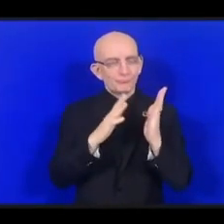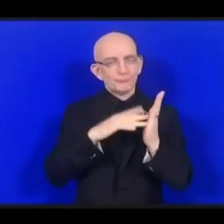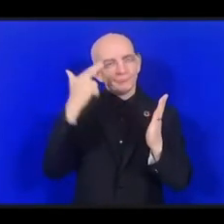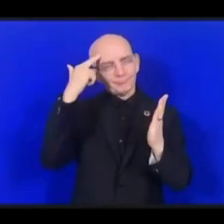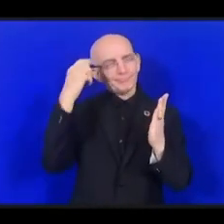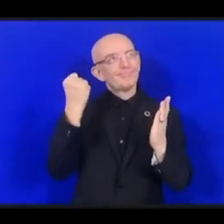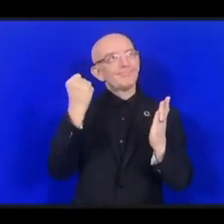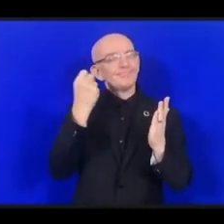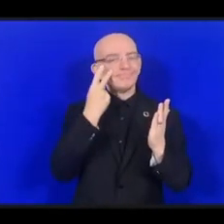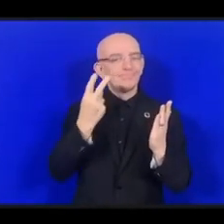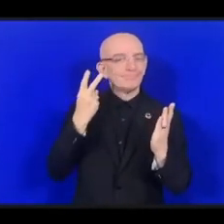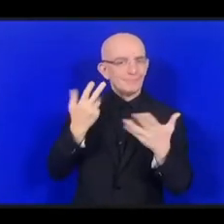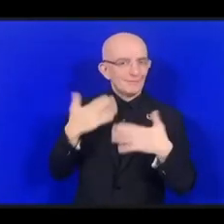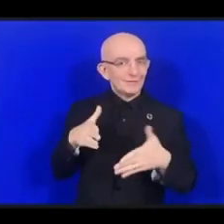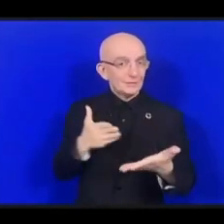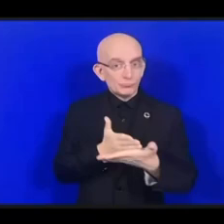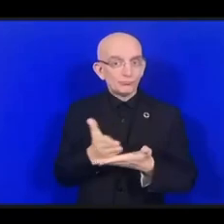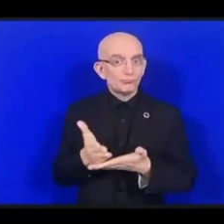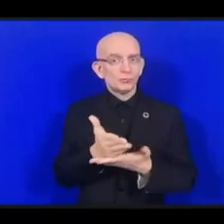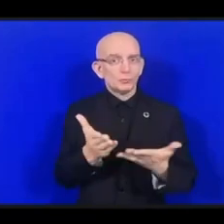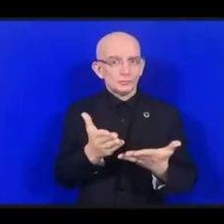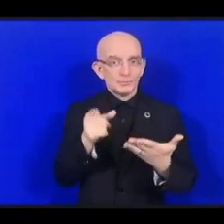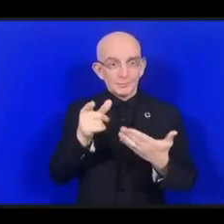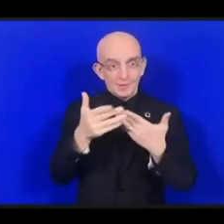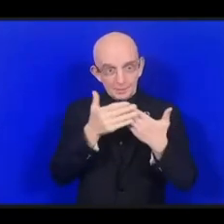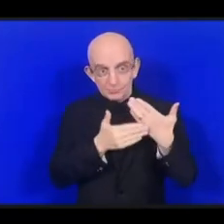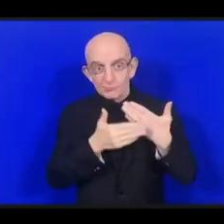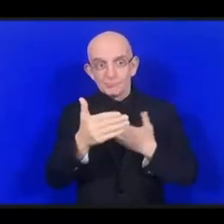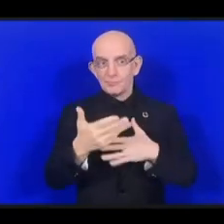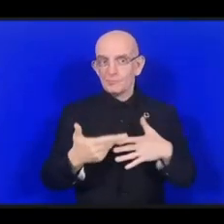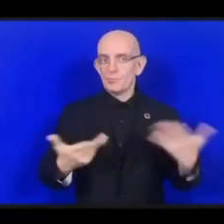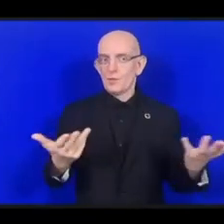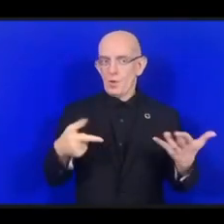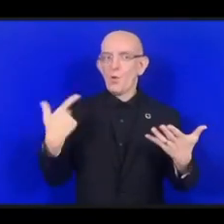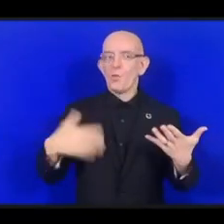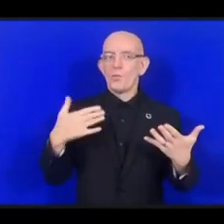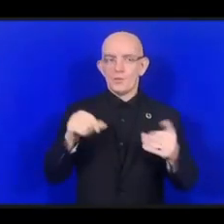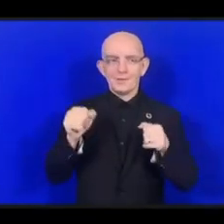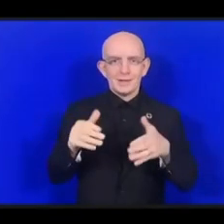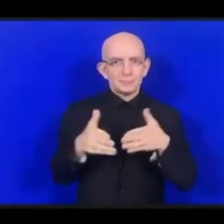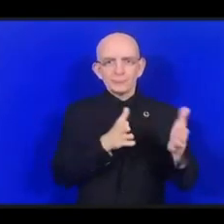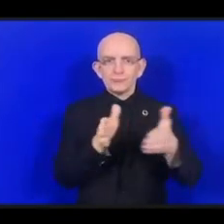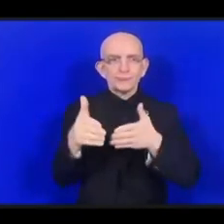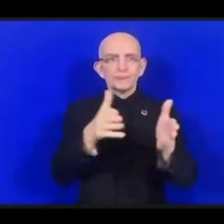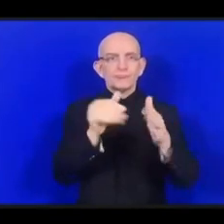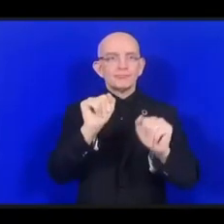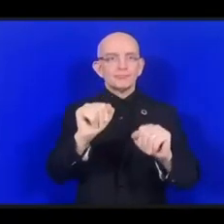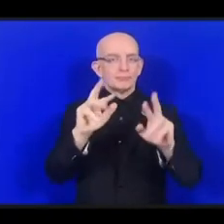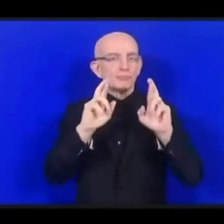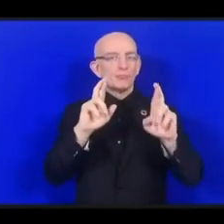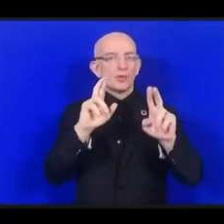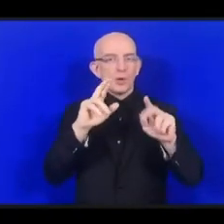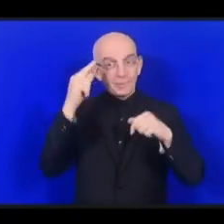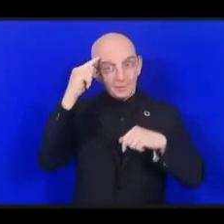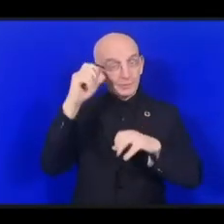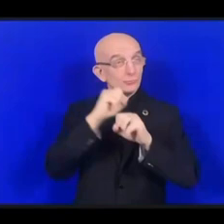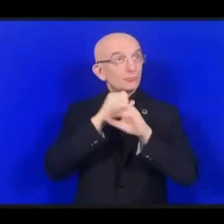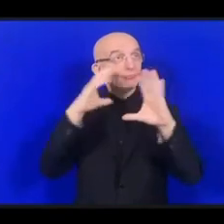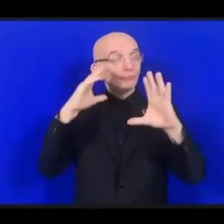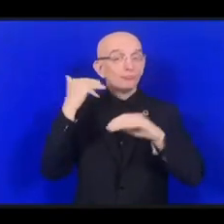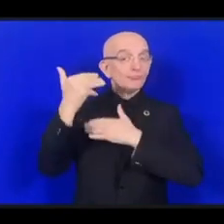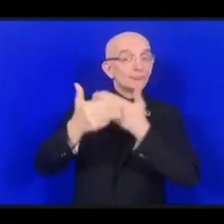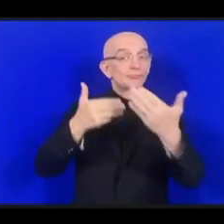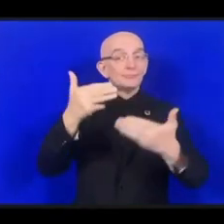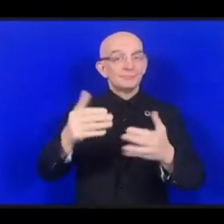и сокращать дистанцию между людьми. Интернет может помогать нашим надеждам сбываться и